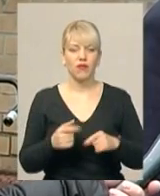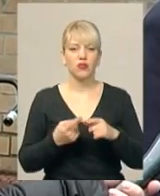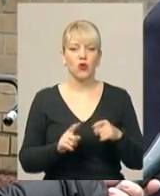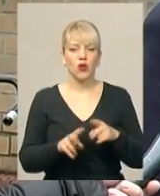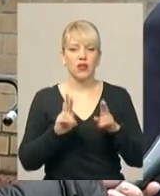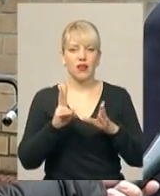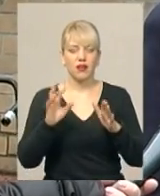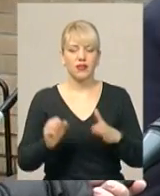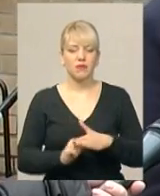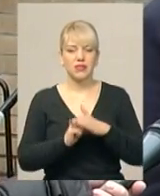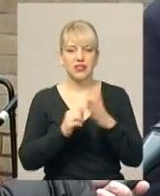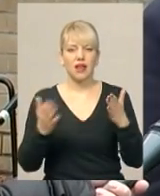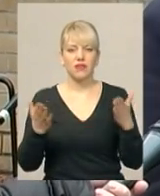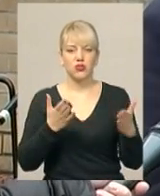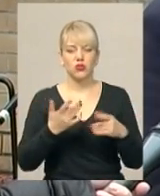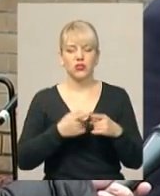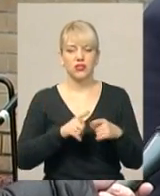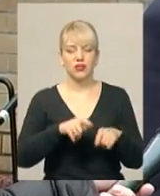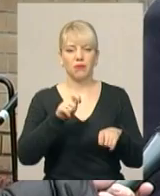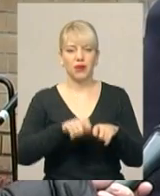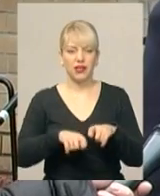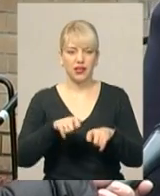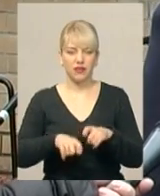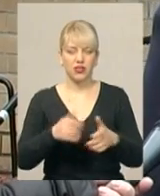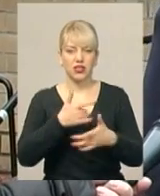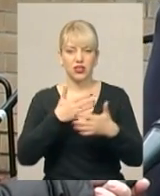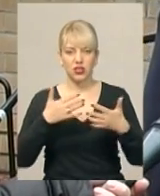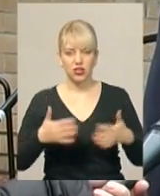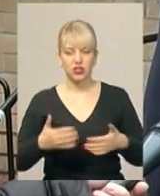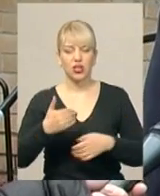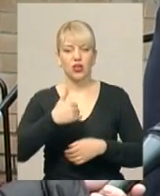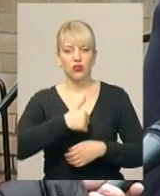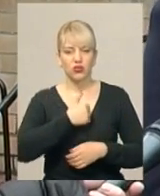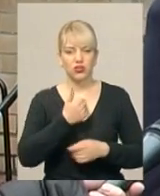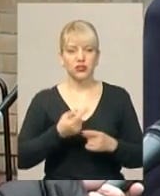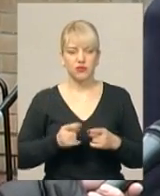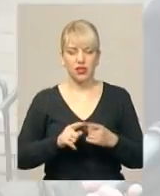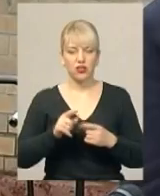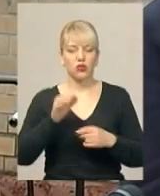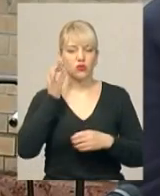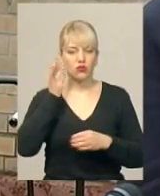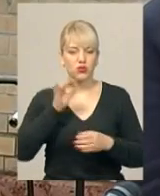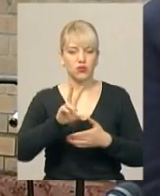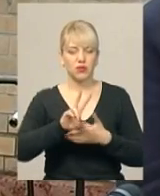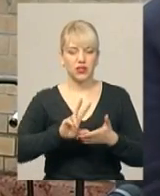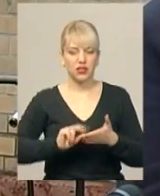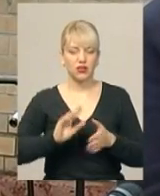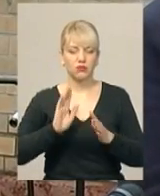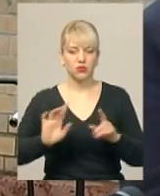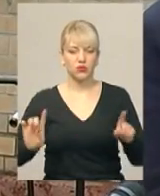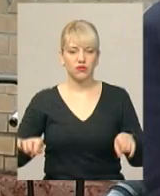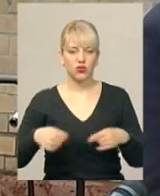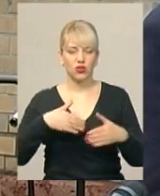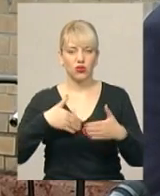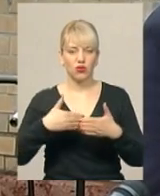на підставі чого, ці перевірки і все таке інше, то хотілося б цього досвіду перейняти. Будемо створювати громадське